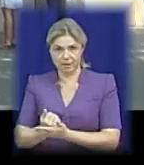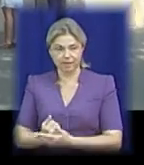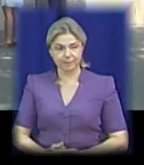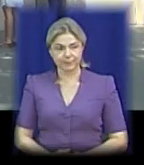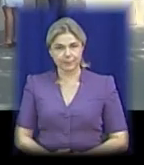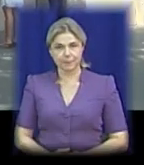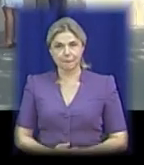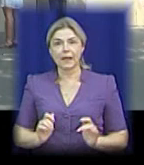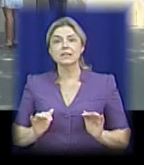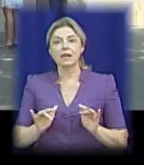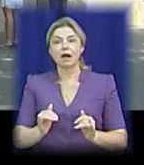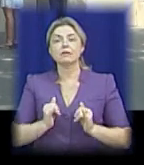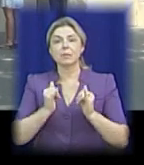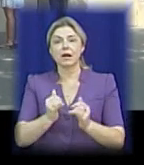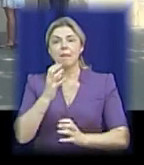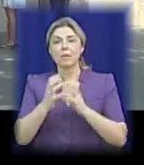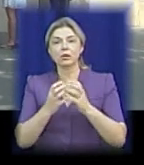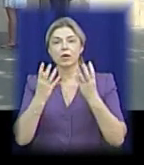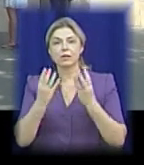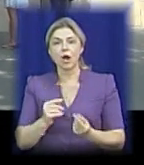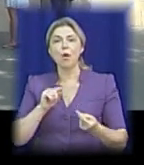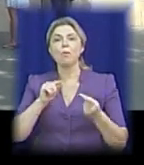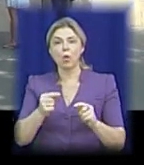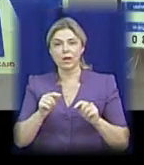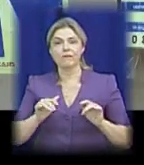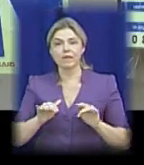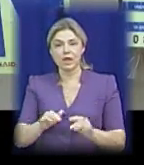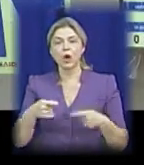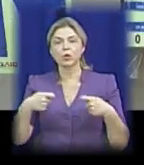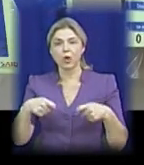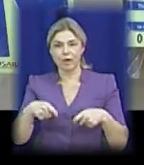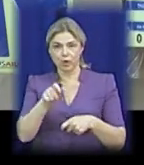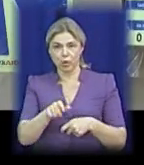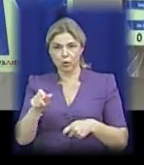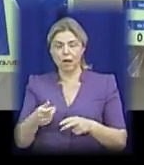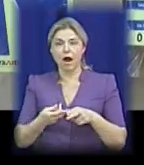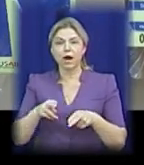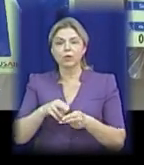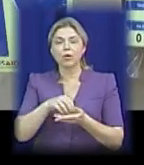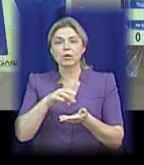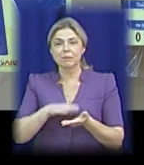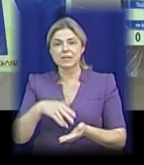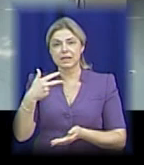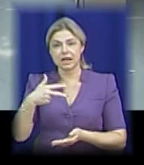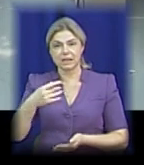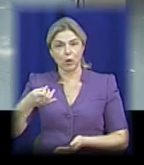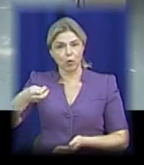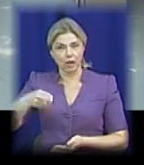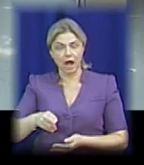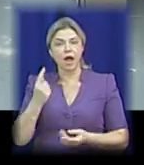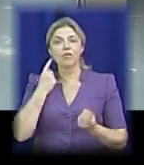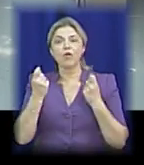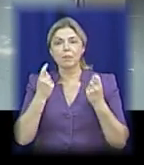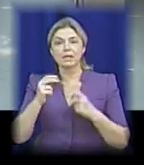Захід приурочили до Всесвітнього дня протидії торгівлі людьми, який відзначають 30 липня. Інформаційну роботу з перехожими